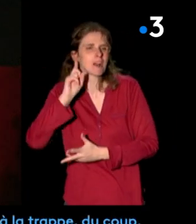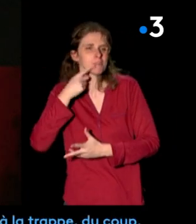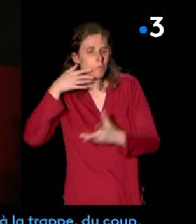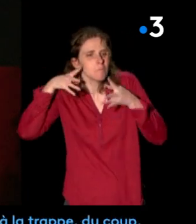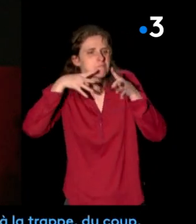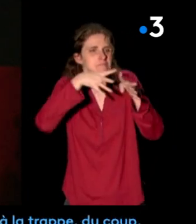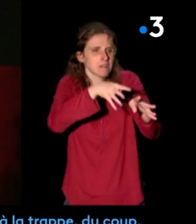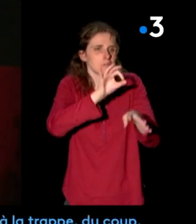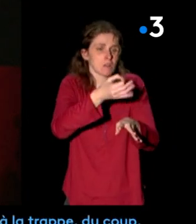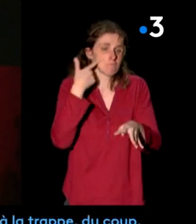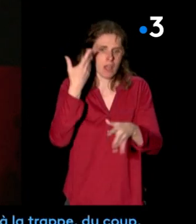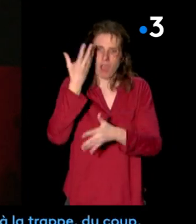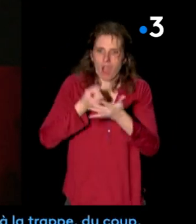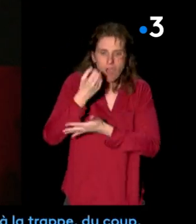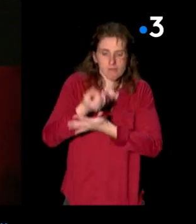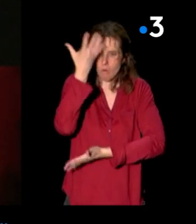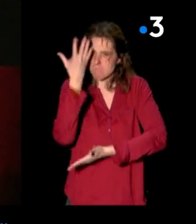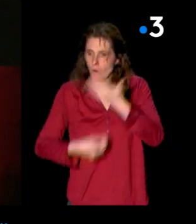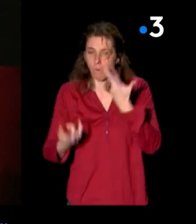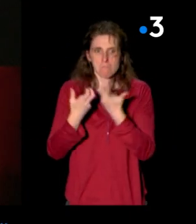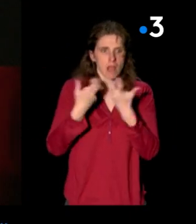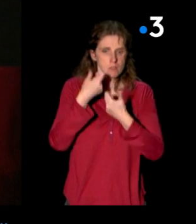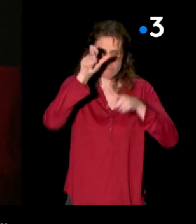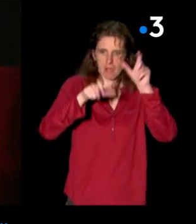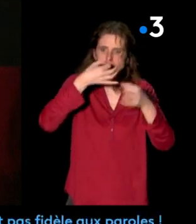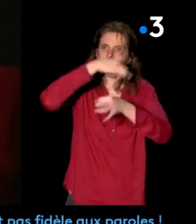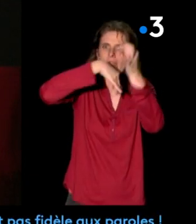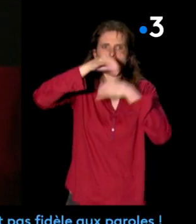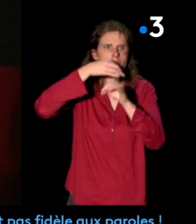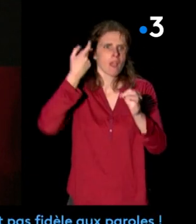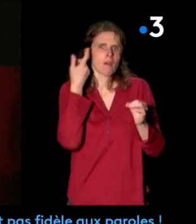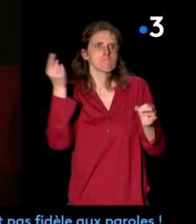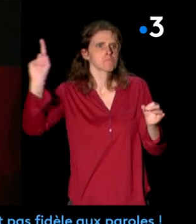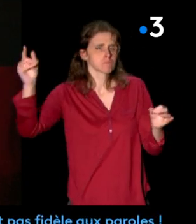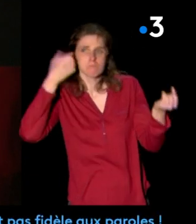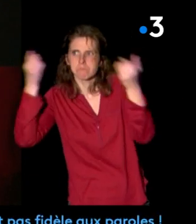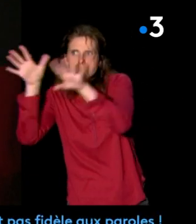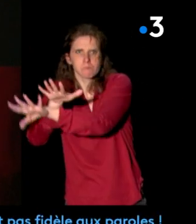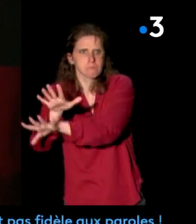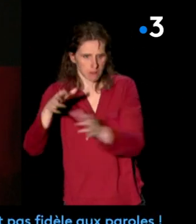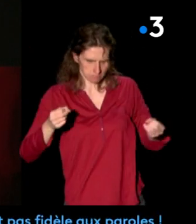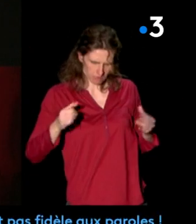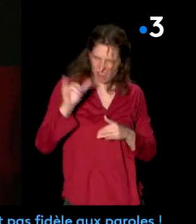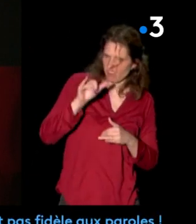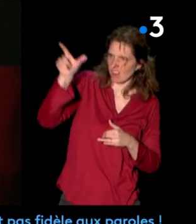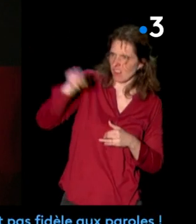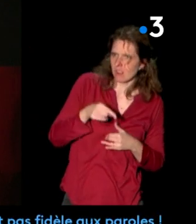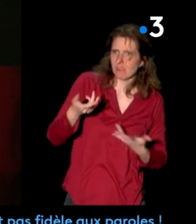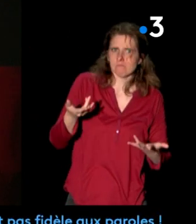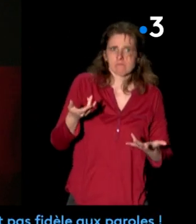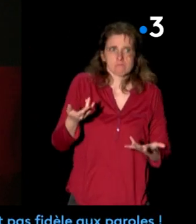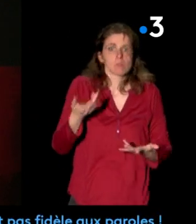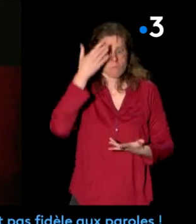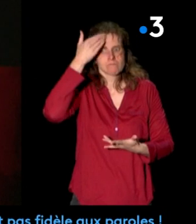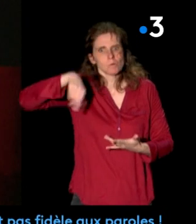'informations qui passent à la trappe, tout ce qui est voix off, et puis on sait tous très bien que la version